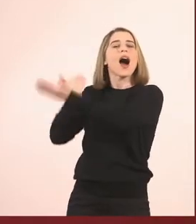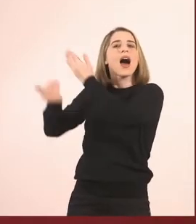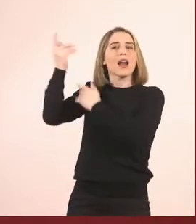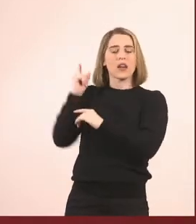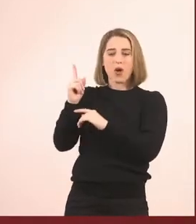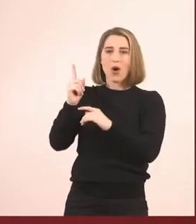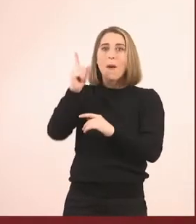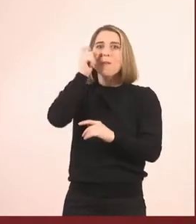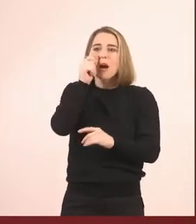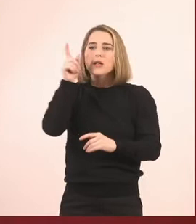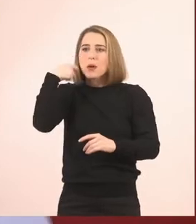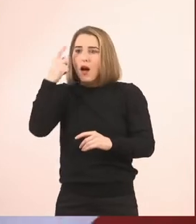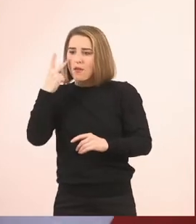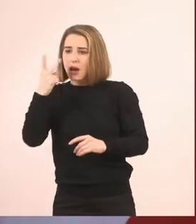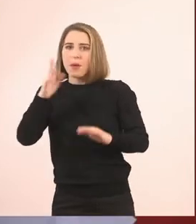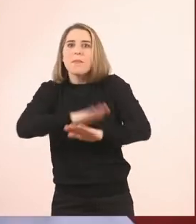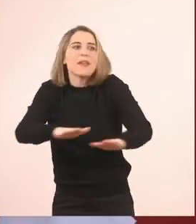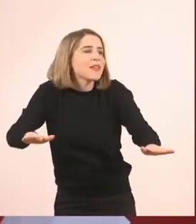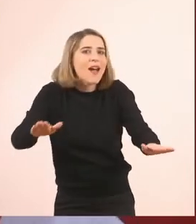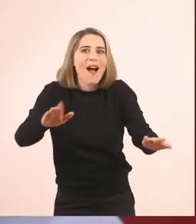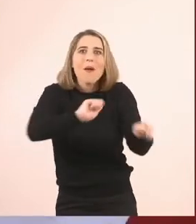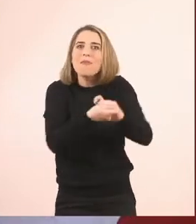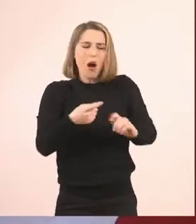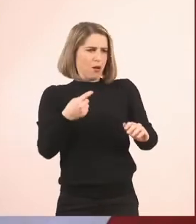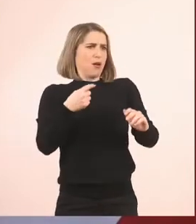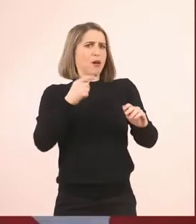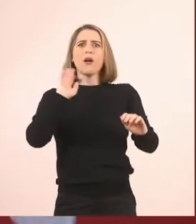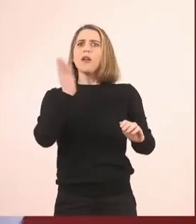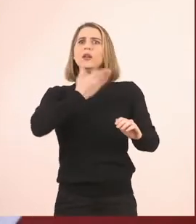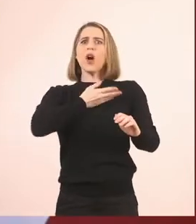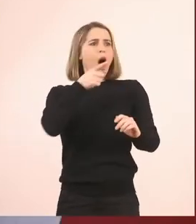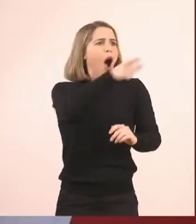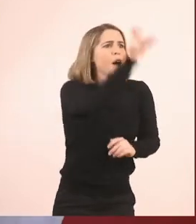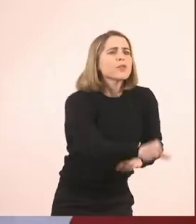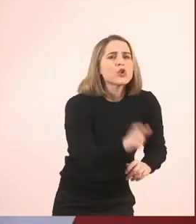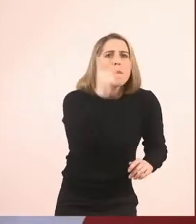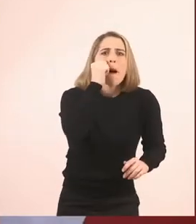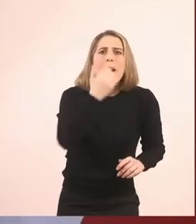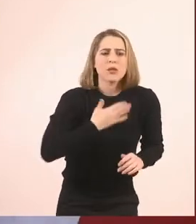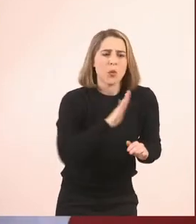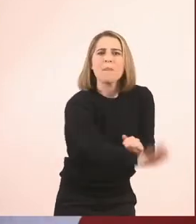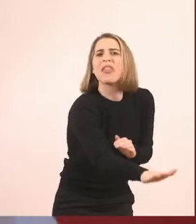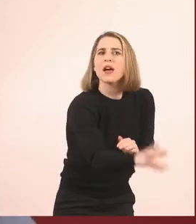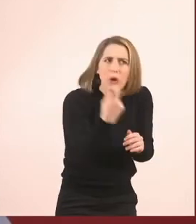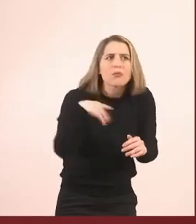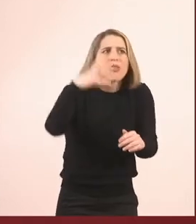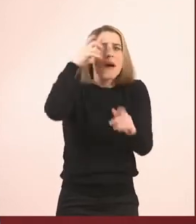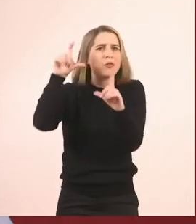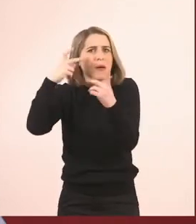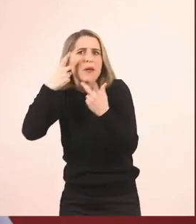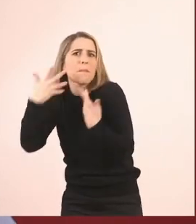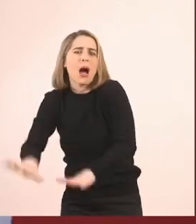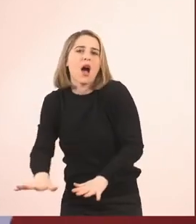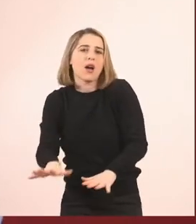κάτοικοι του νησιού, και τους βλέπει αυτός και λέει τι γίνεται. Και λέει, μα αυτός είναι ο πατέρας μου μικρός, τον θυμάμαι τις φωτογραφίες. Και λέει